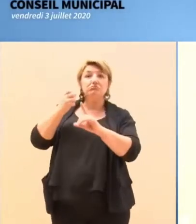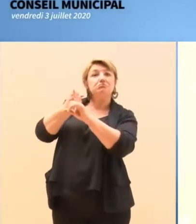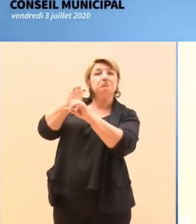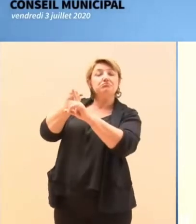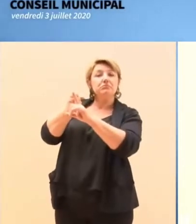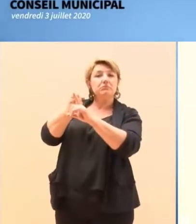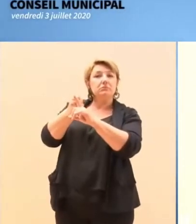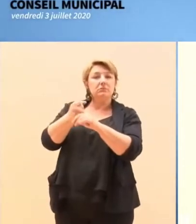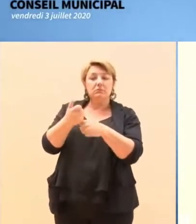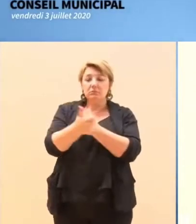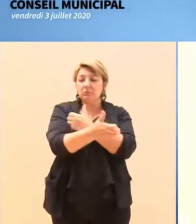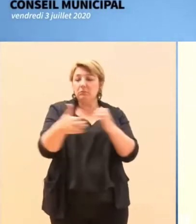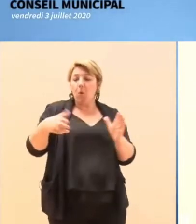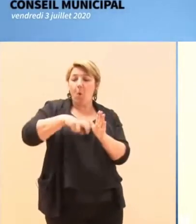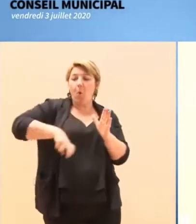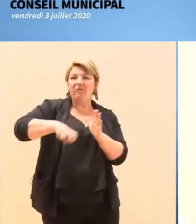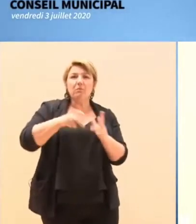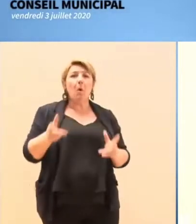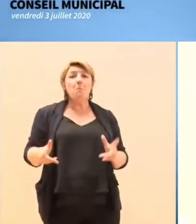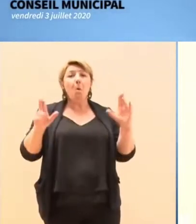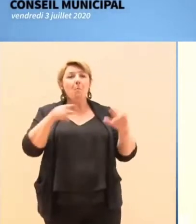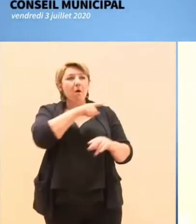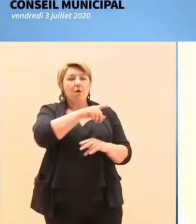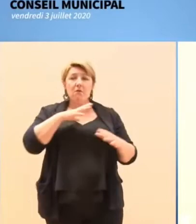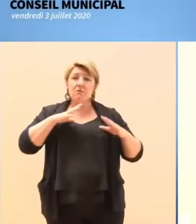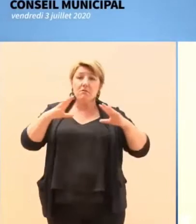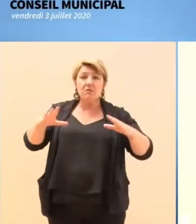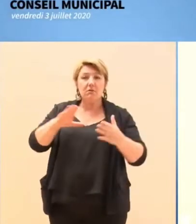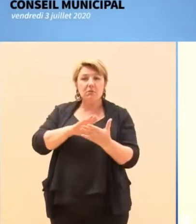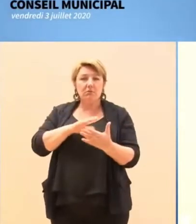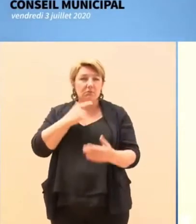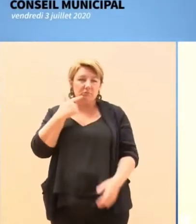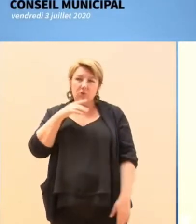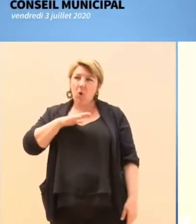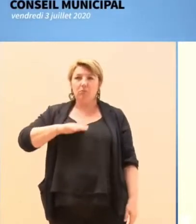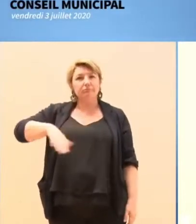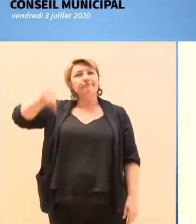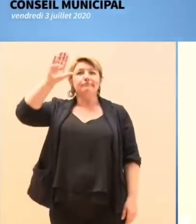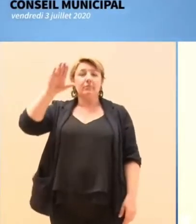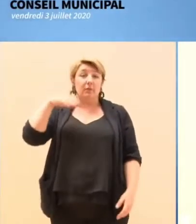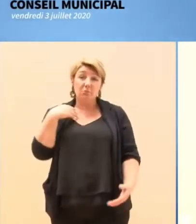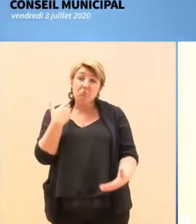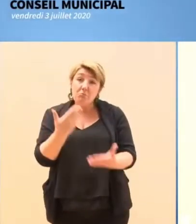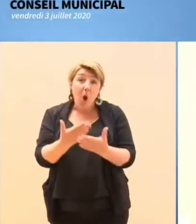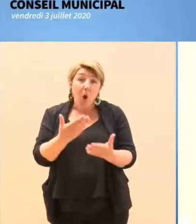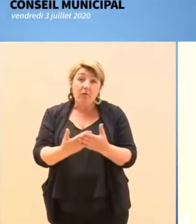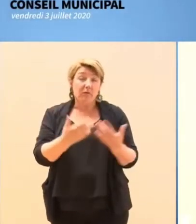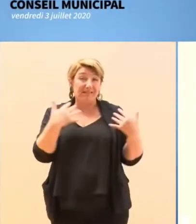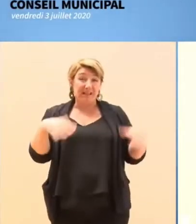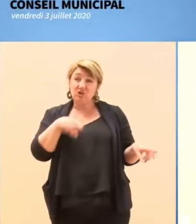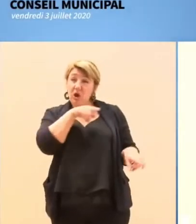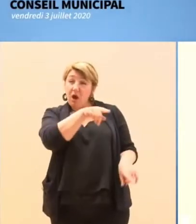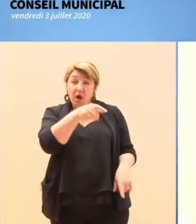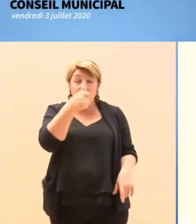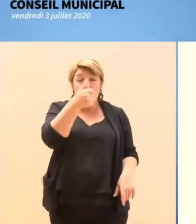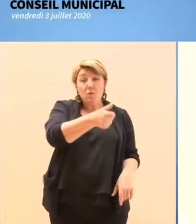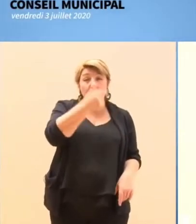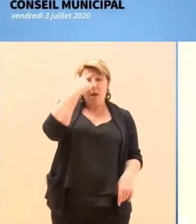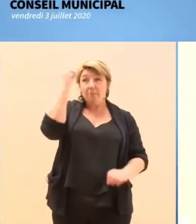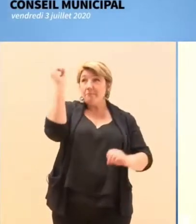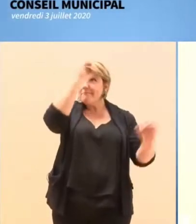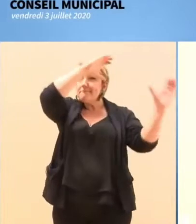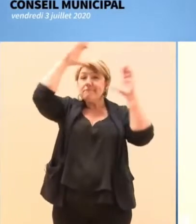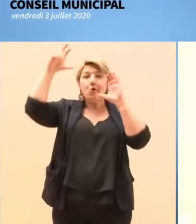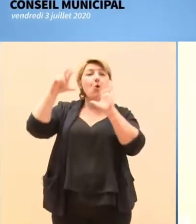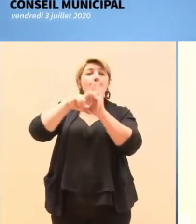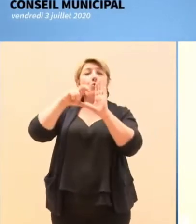confinement démontre d'une certaine manière qu'il a la tête ailleurs qu'à Grenoble. Si vous désirez, si le maire